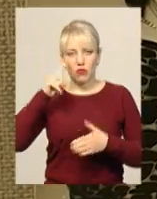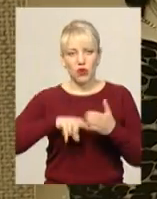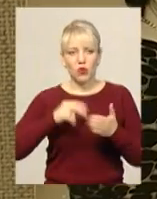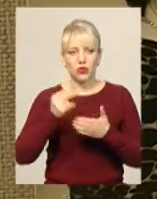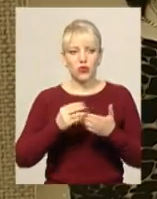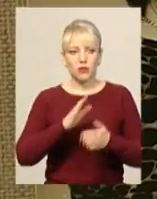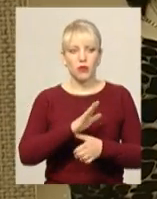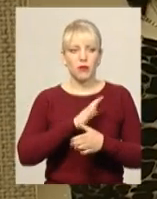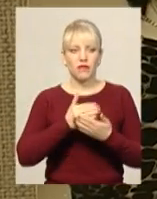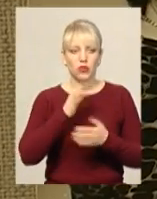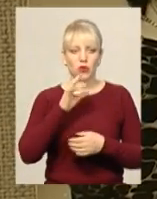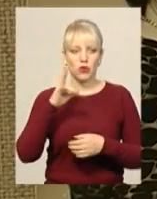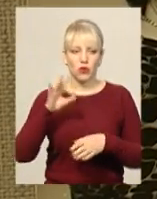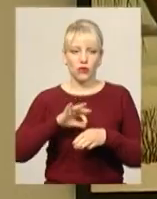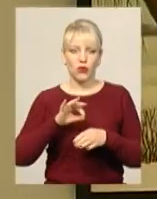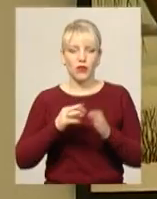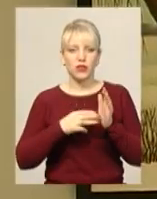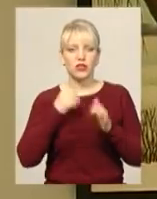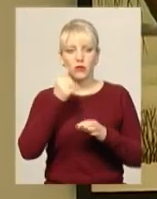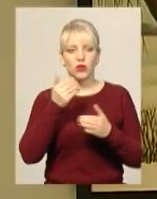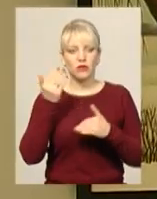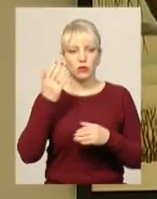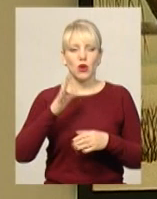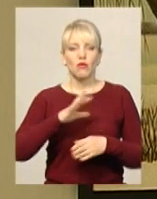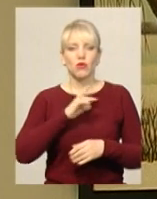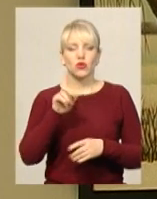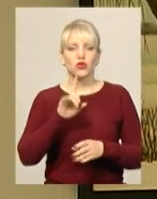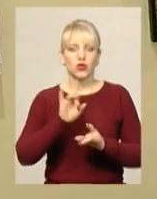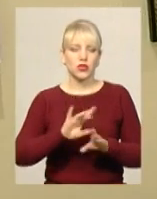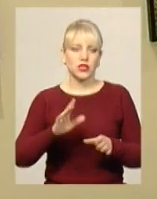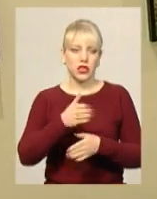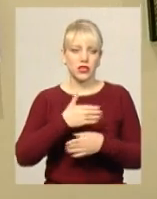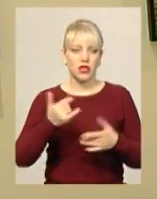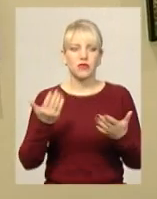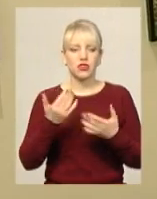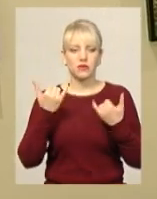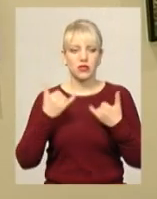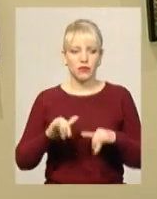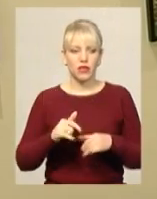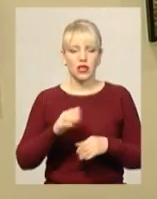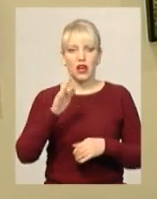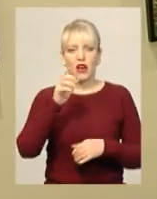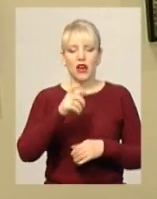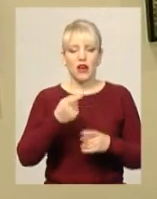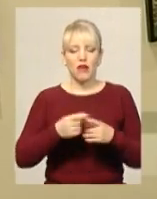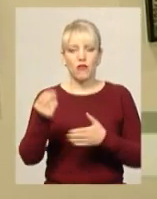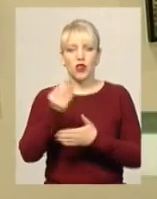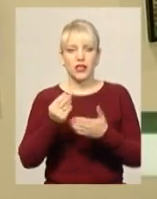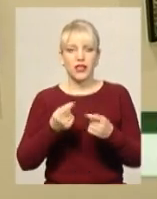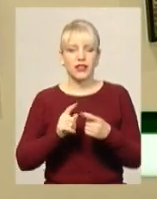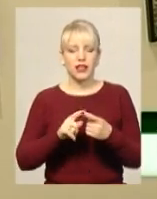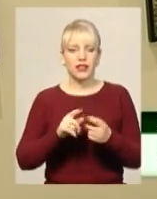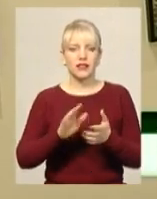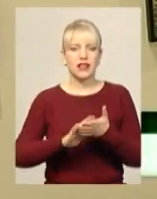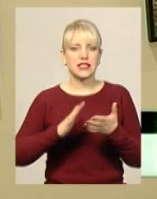онкохвороби 8 років тому, було нам про що сказати і чим здивувати. Вони надзвичайно яскраві, соковиті,